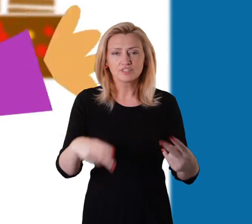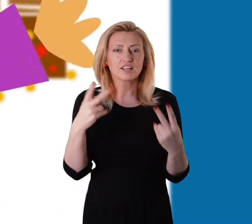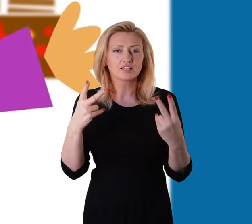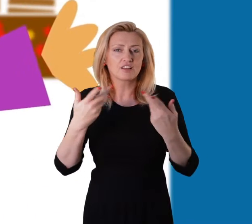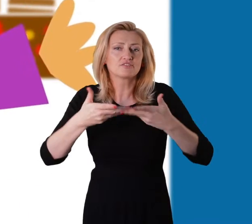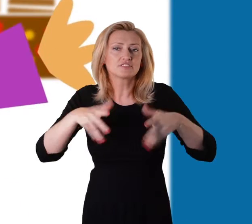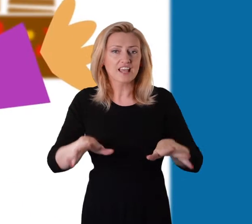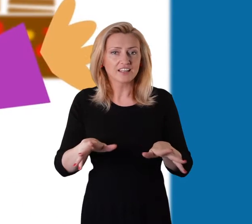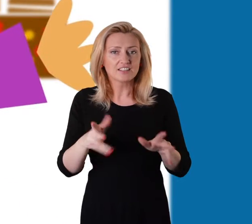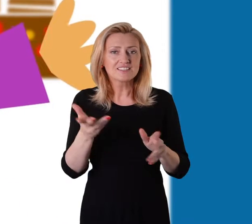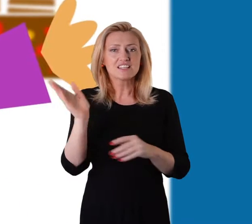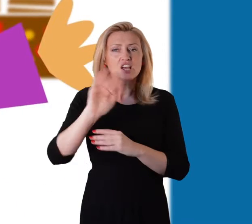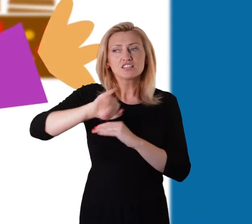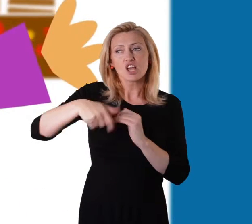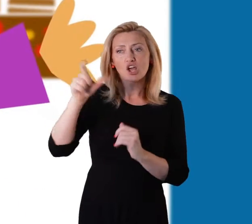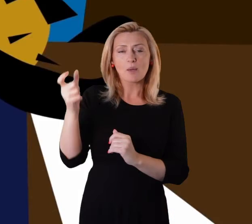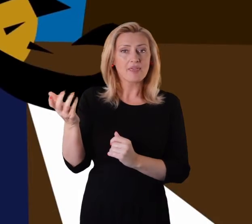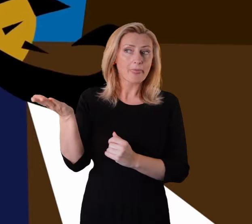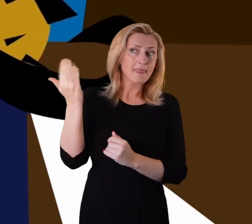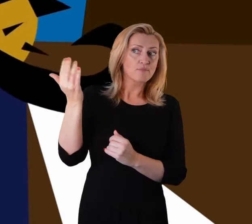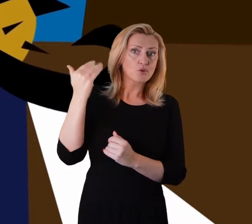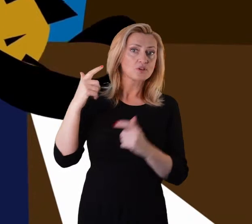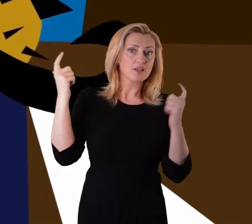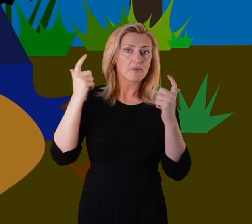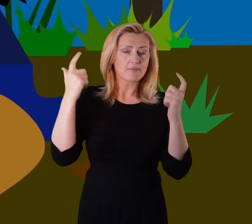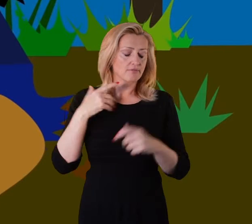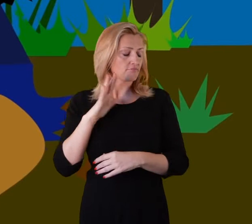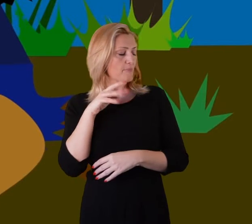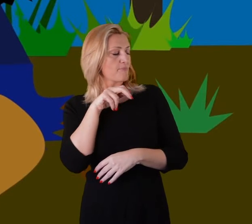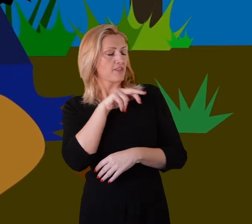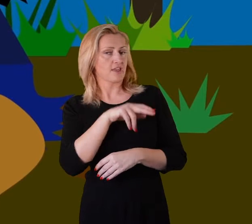Szia, mia, haramia, nem jössz bálba Nem jövőt